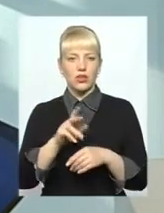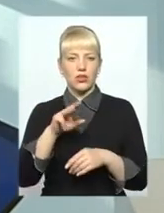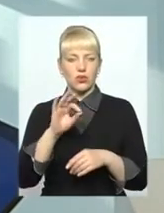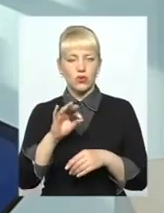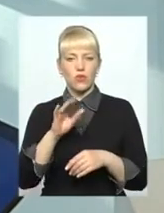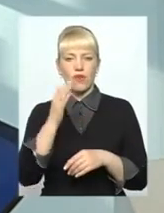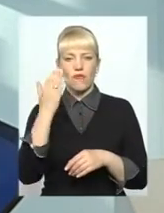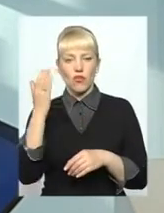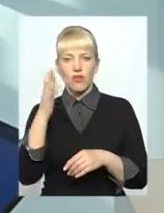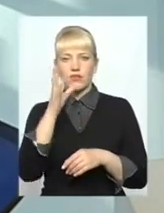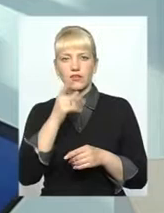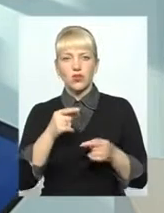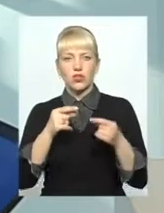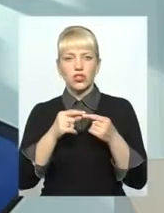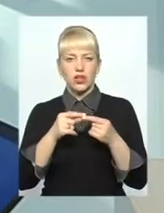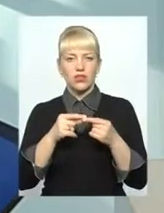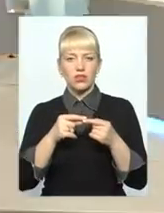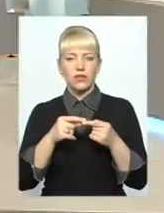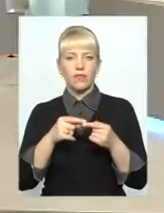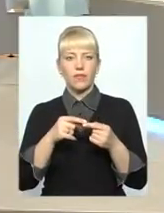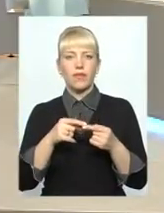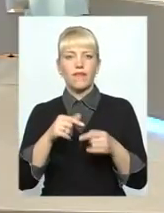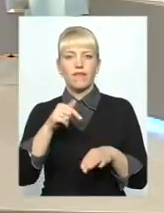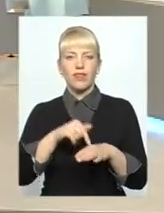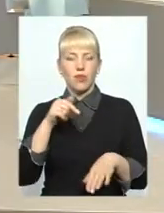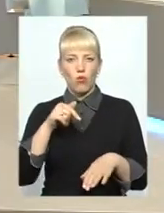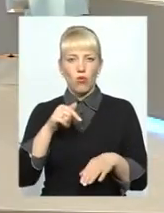своєчасно відреаговували.